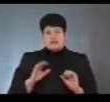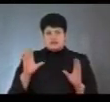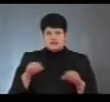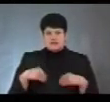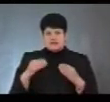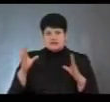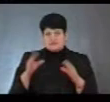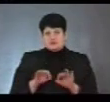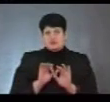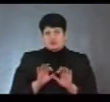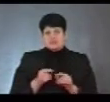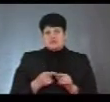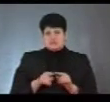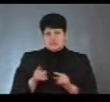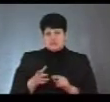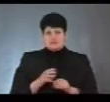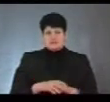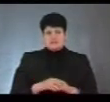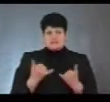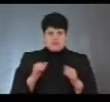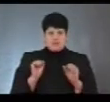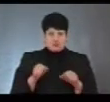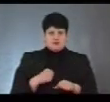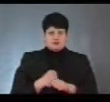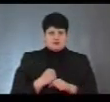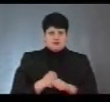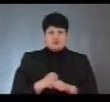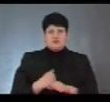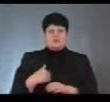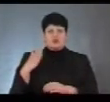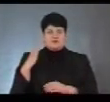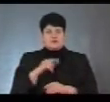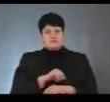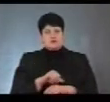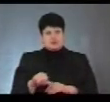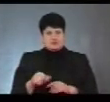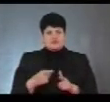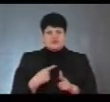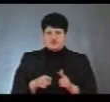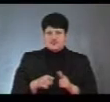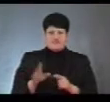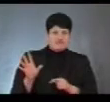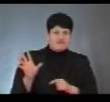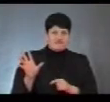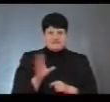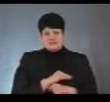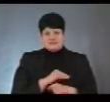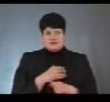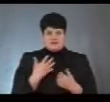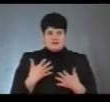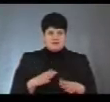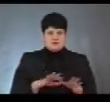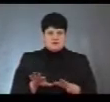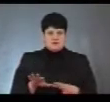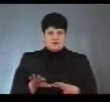консультації з цього приводу. Зараз ще можливо здійснити якісь дії, що таке проголосувати за кордоном? Чи вже всі дедлайни вичерпалися?